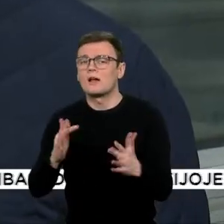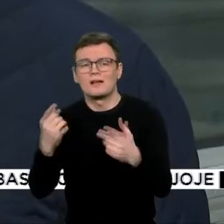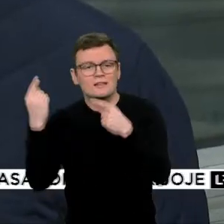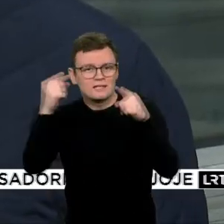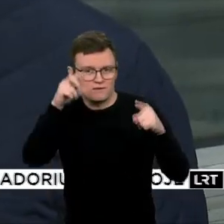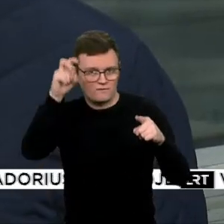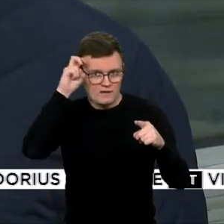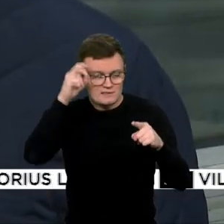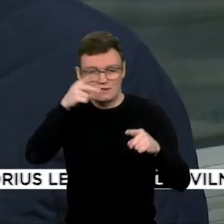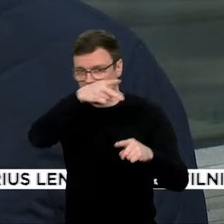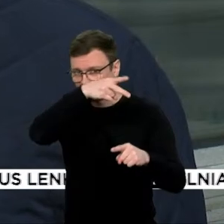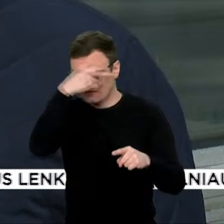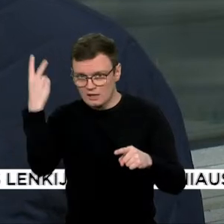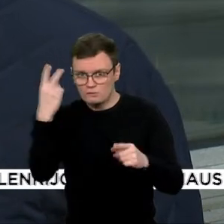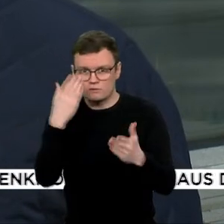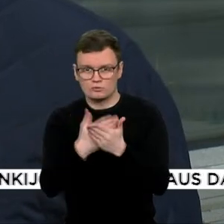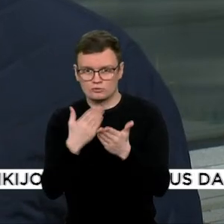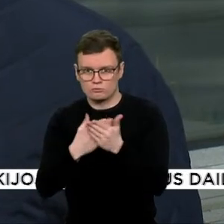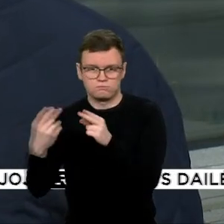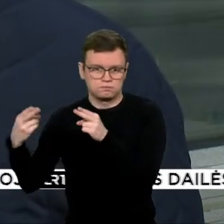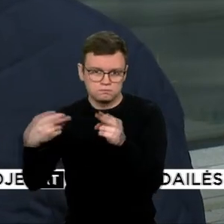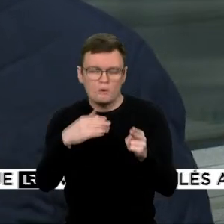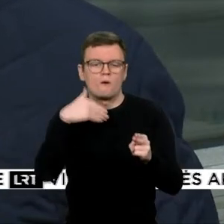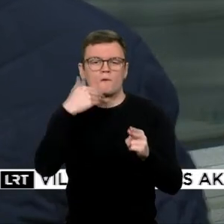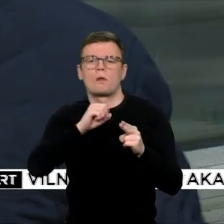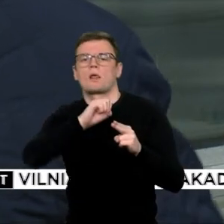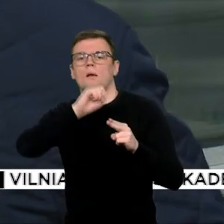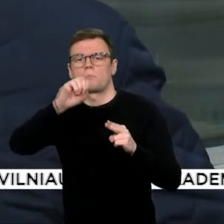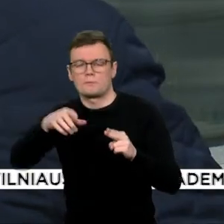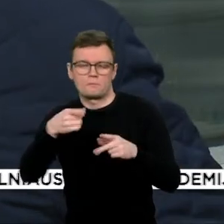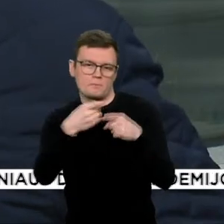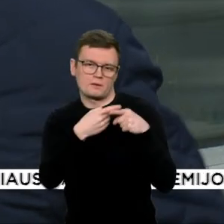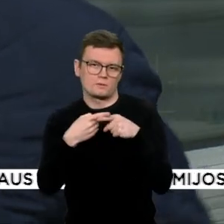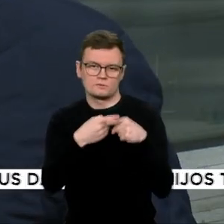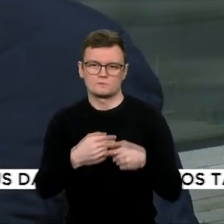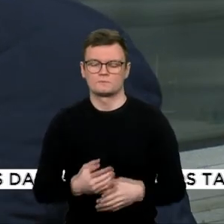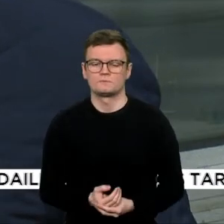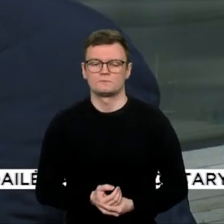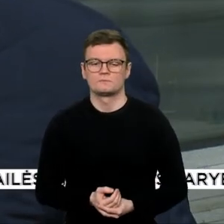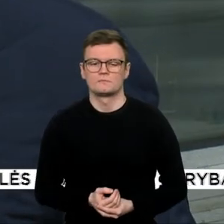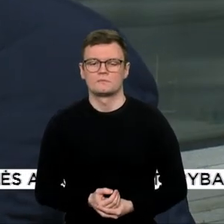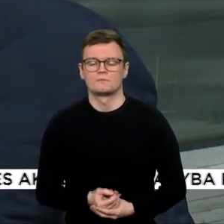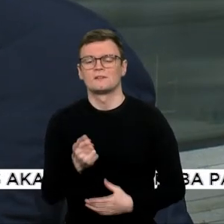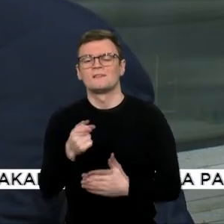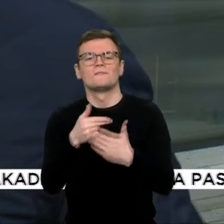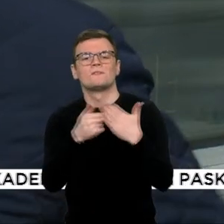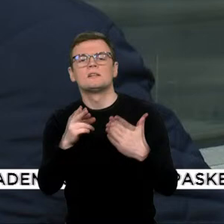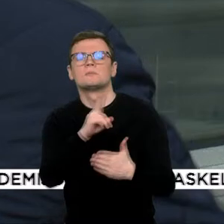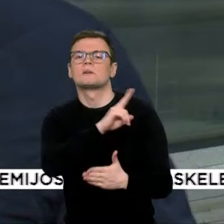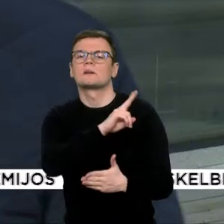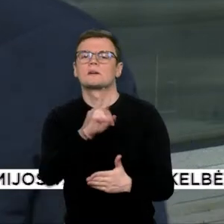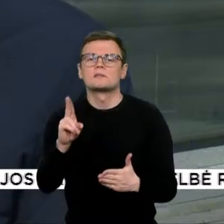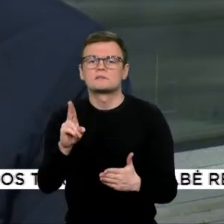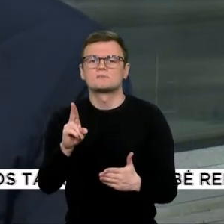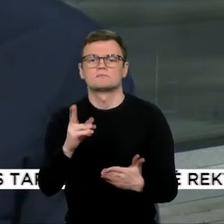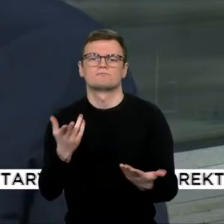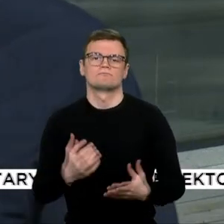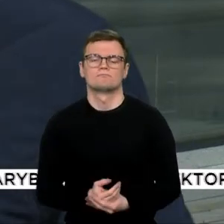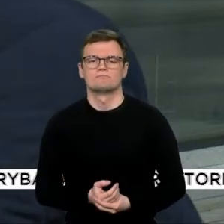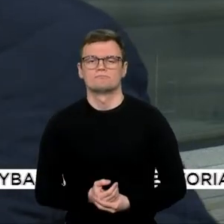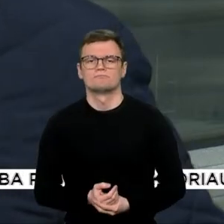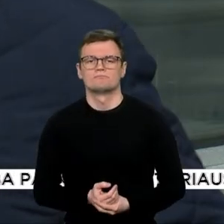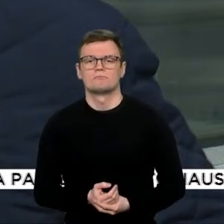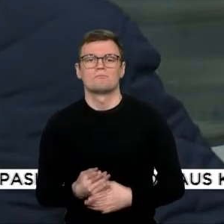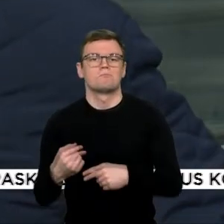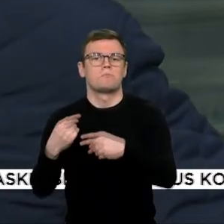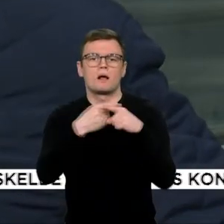per Lietuvą veža prekės į baltarusiją arba veža tas prekės per baltarusiją į kitas rinkas,